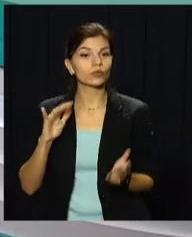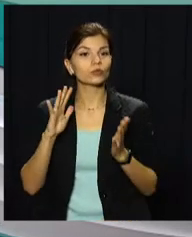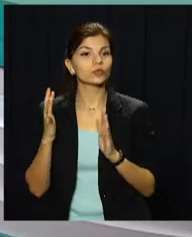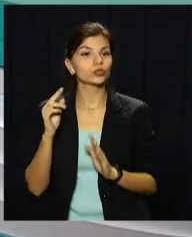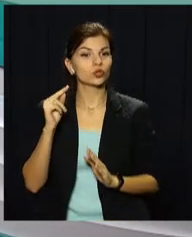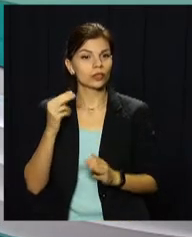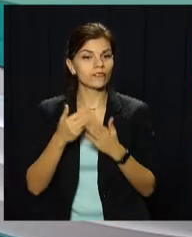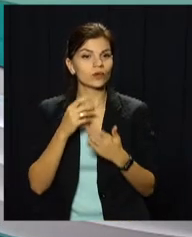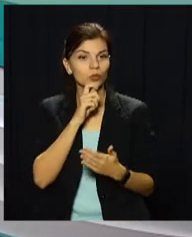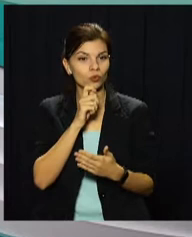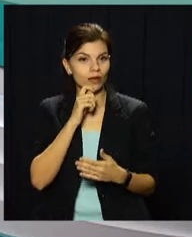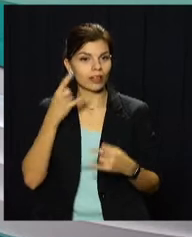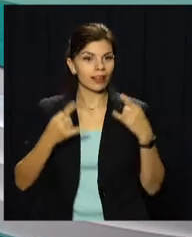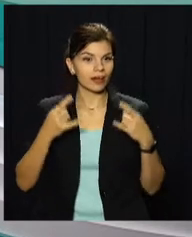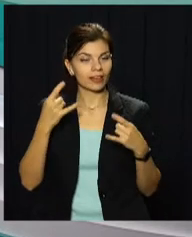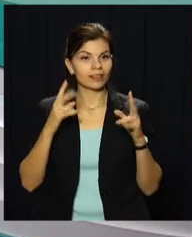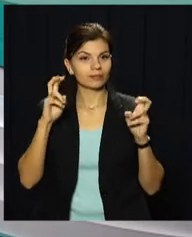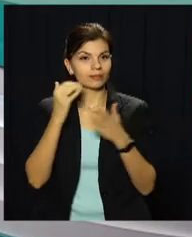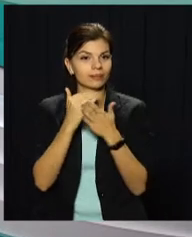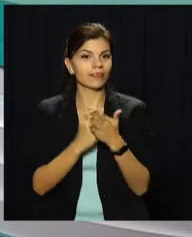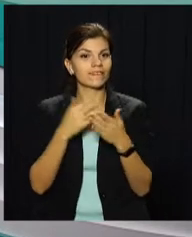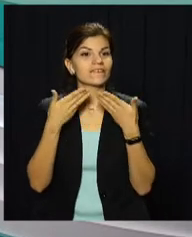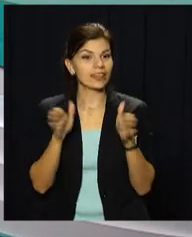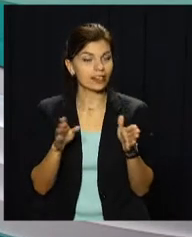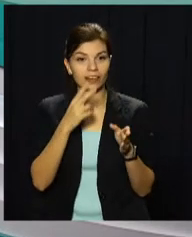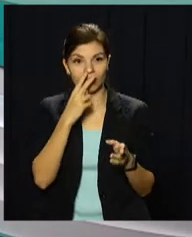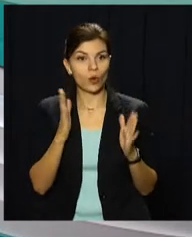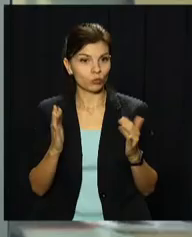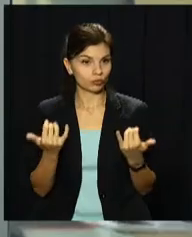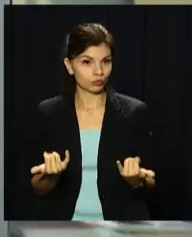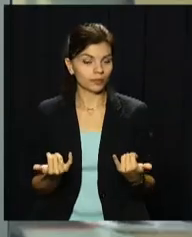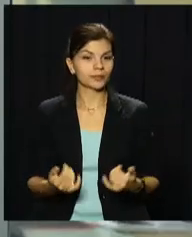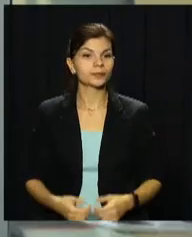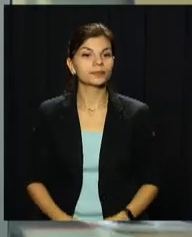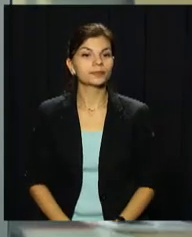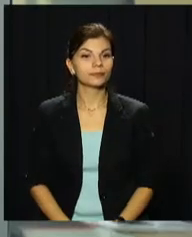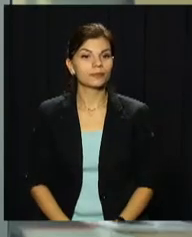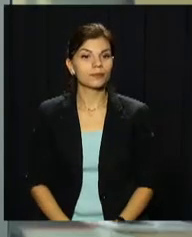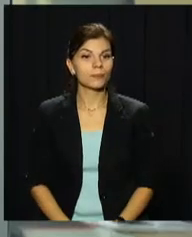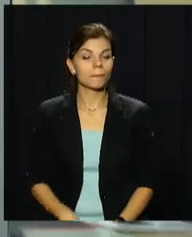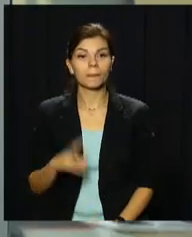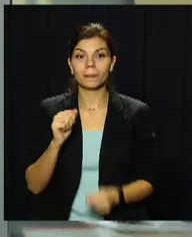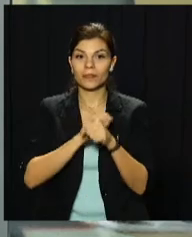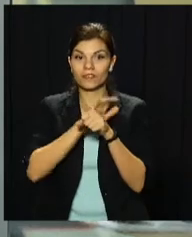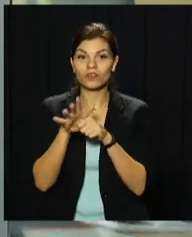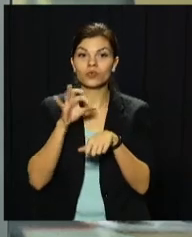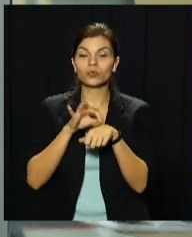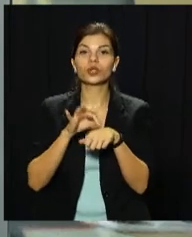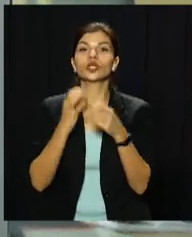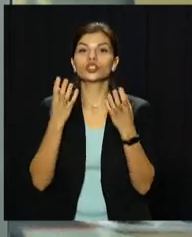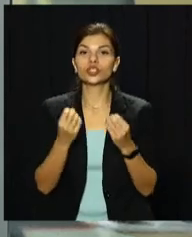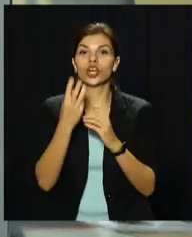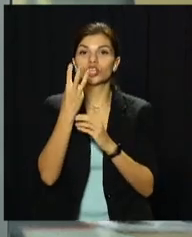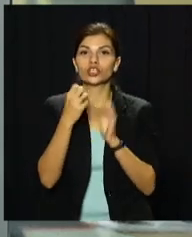четверга від журналістів телеканалу «Відкритий» дивіться просто зараз. На коронавірус захворіли ще